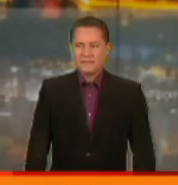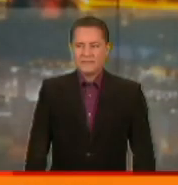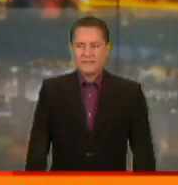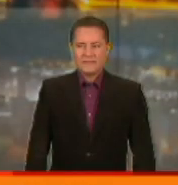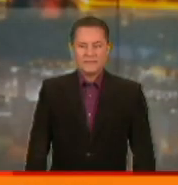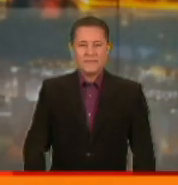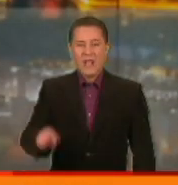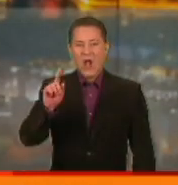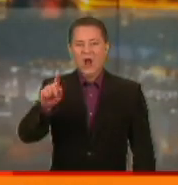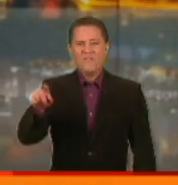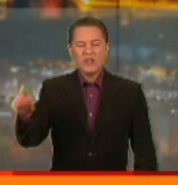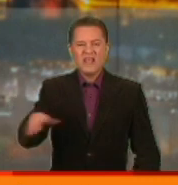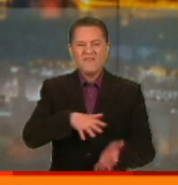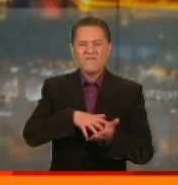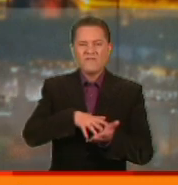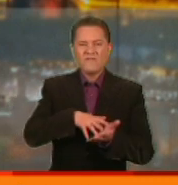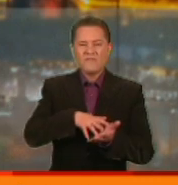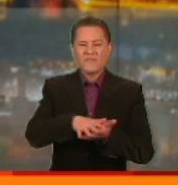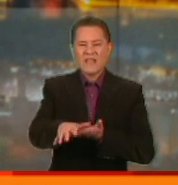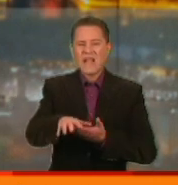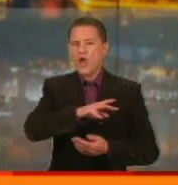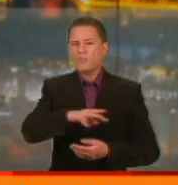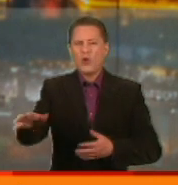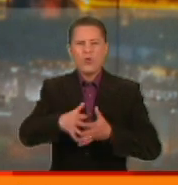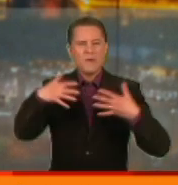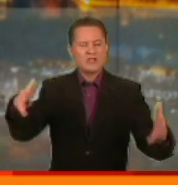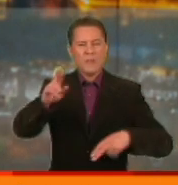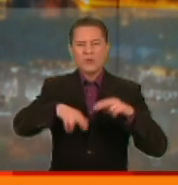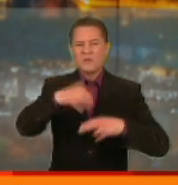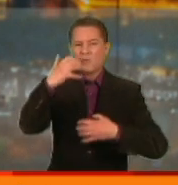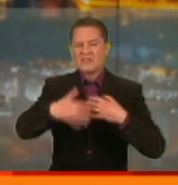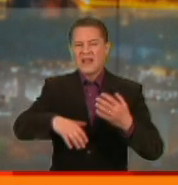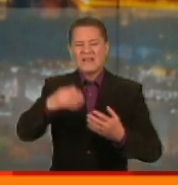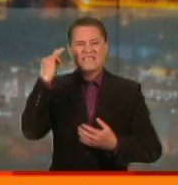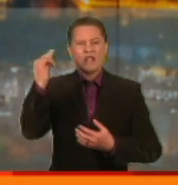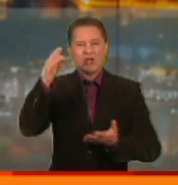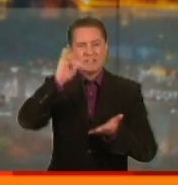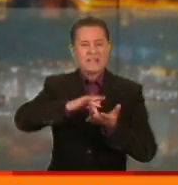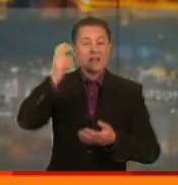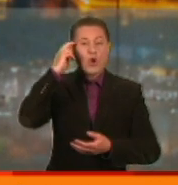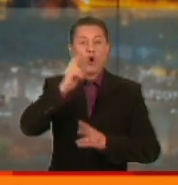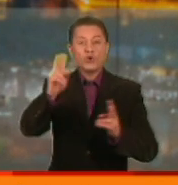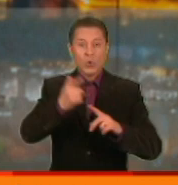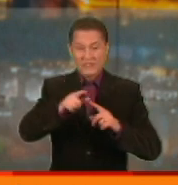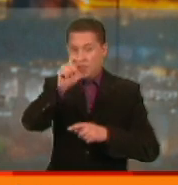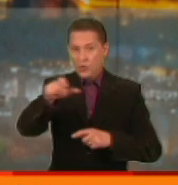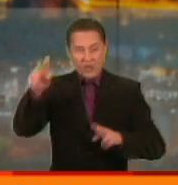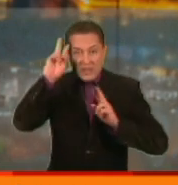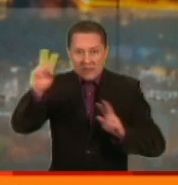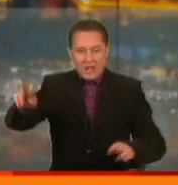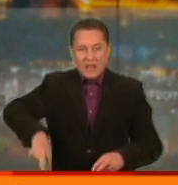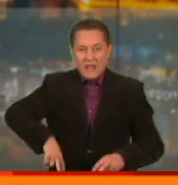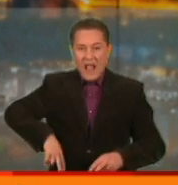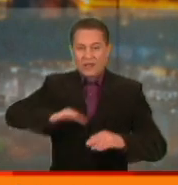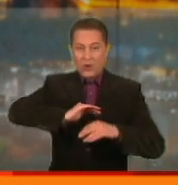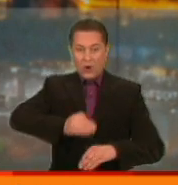Вони вкладають мільйони в масштабне будівництво посеред історичного центру Києва. Та хто ці люди, не знає навіть директор компанії